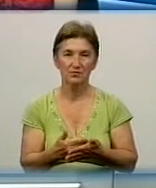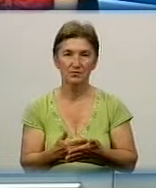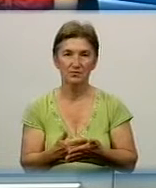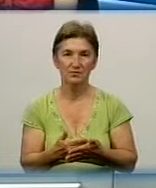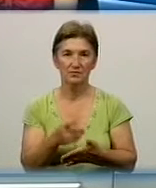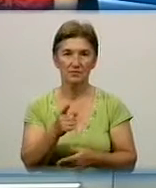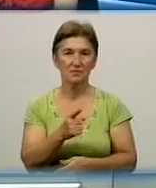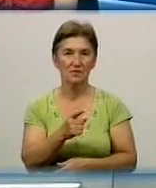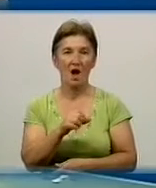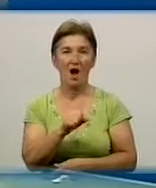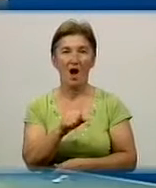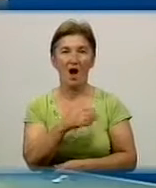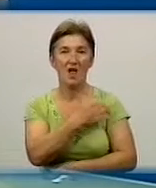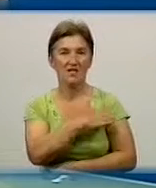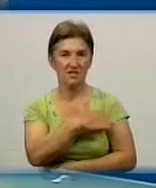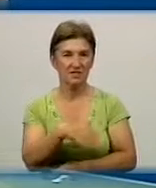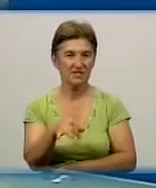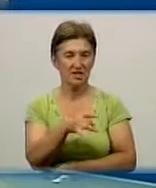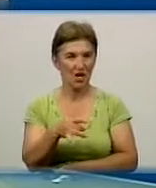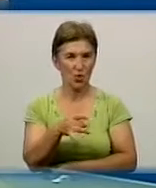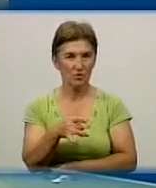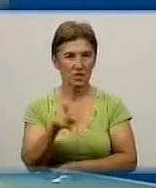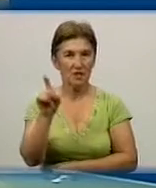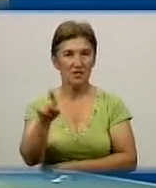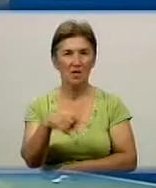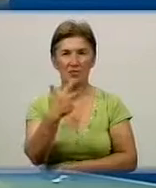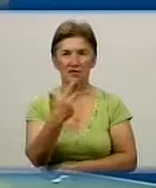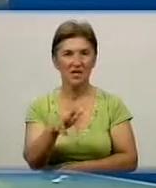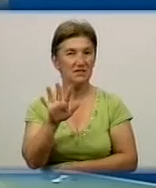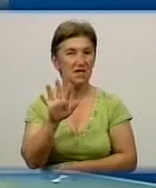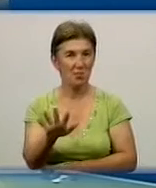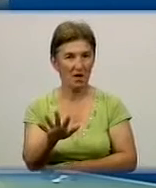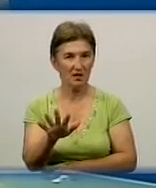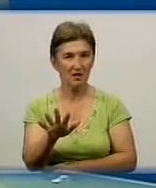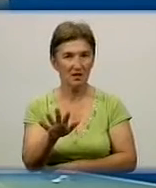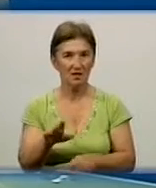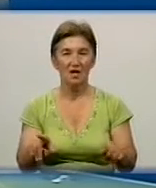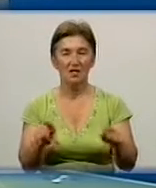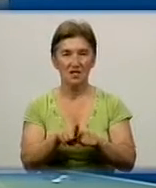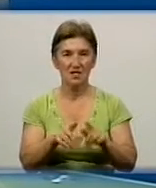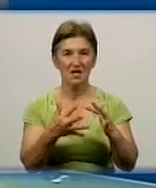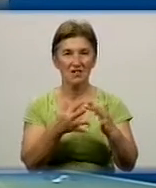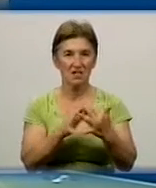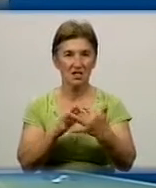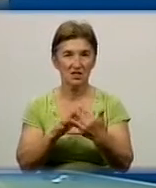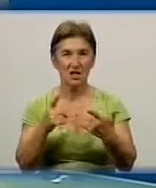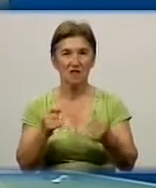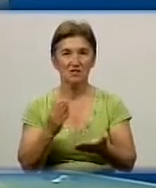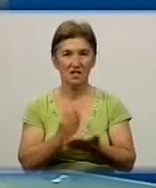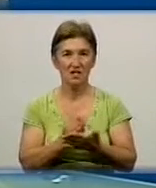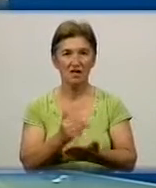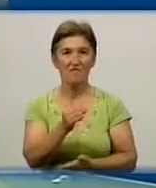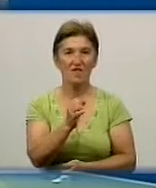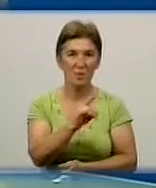Олександрівський район. Там 35 таких сіл, де є ФАПи, де